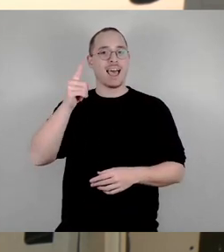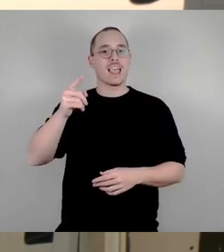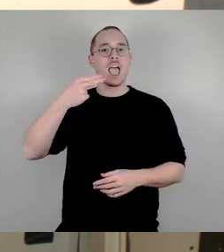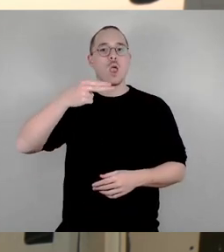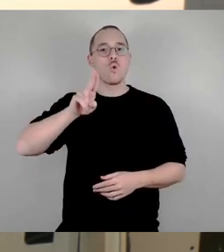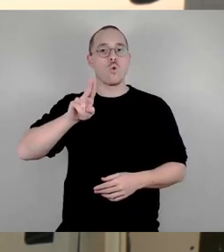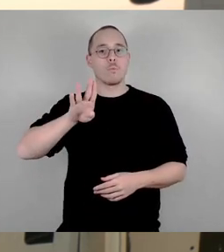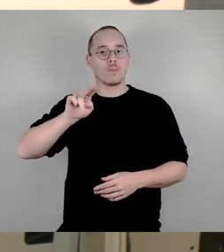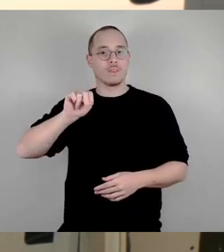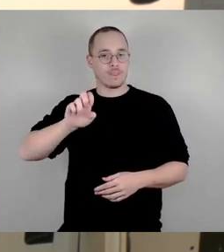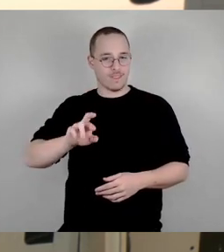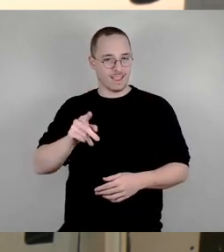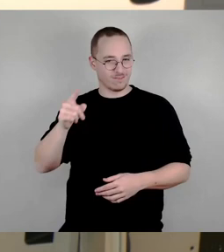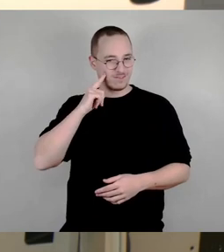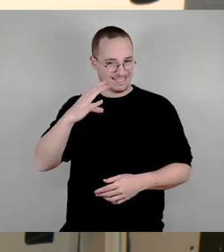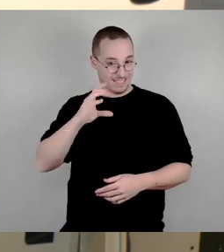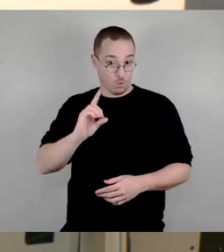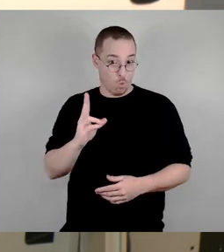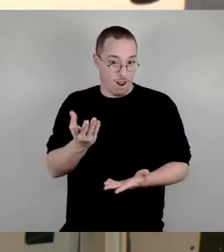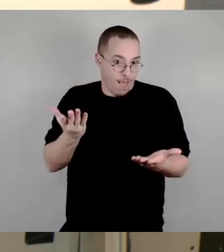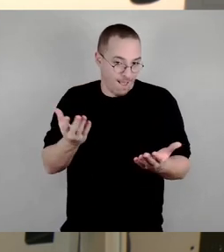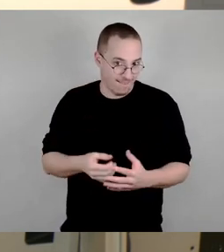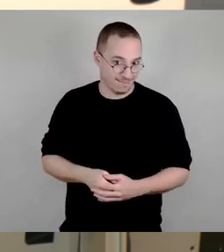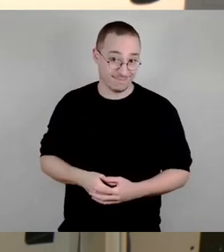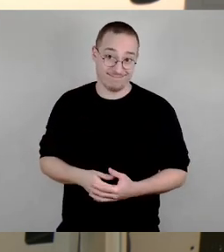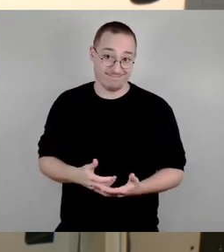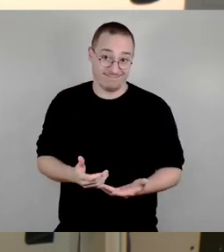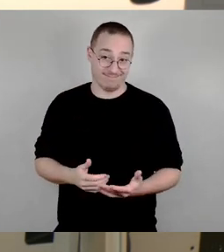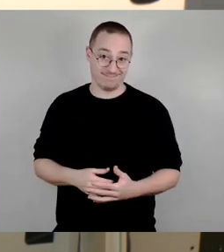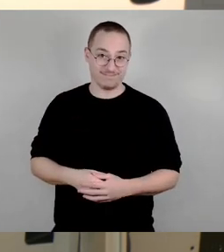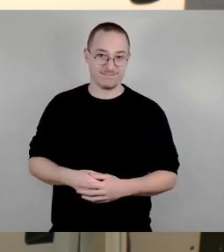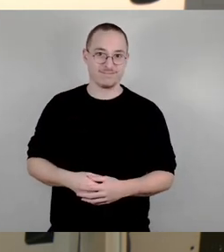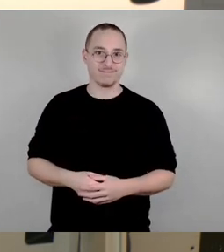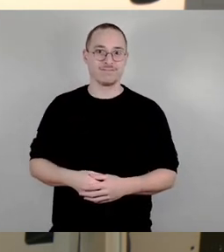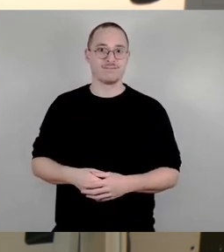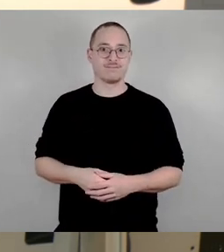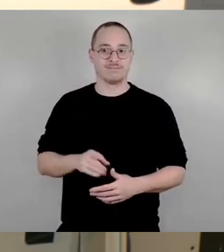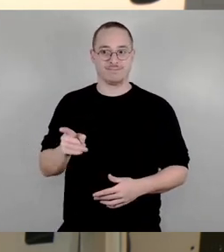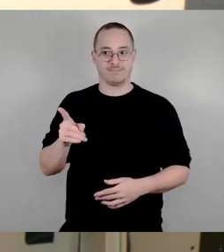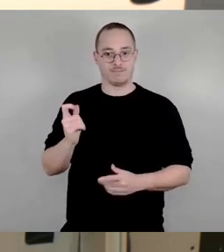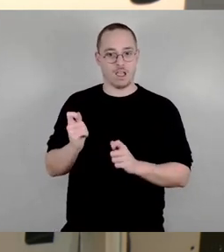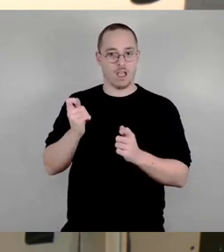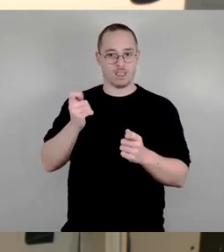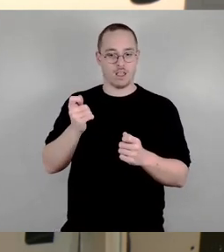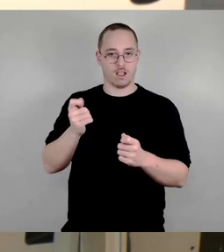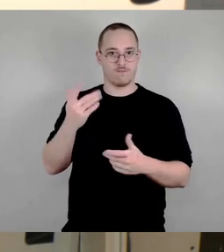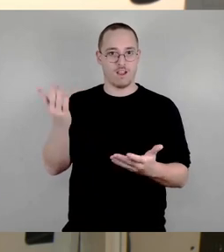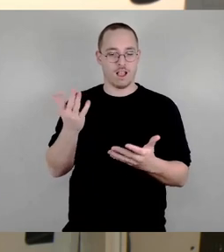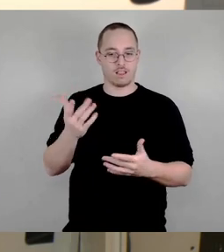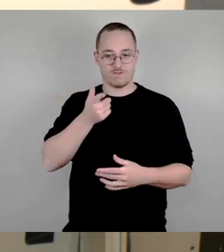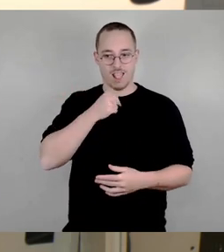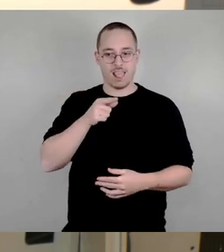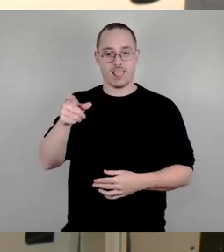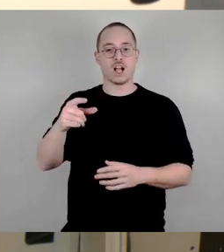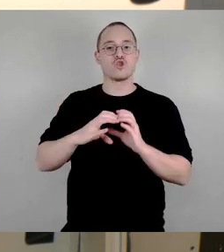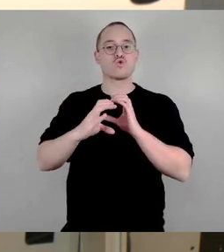auf, die übrigens damals schon nach kurzer Zeit wieder gnädig in der Elbe versenkt wurde, nämlich einen Tunnel zwischen Blasewitz und